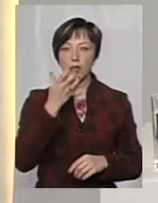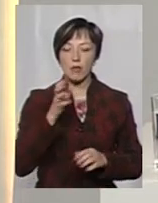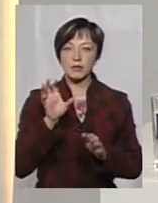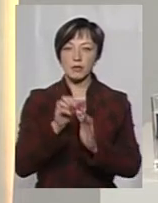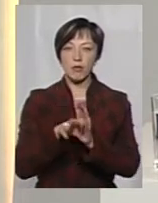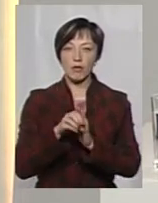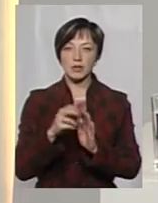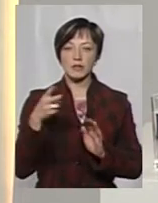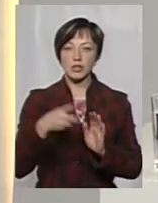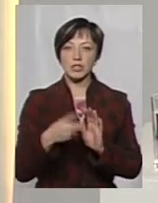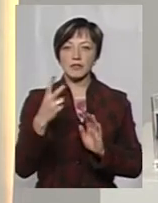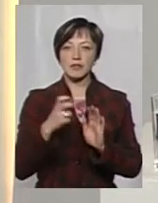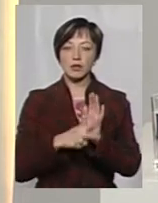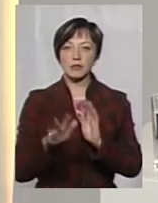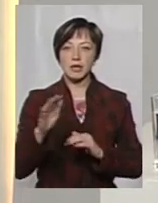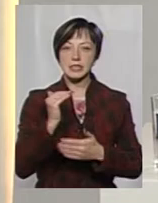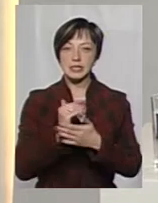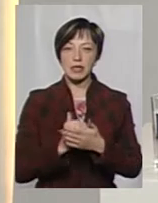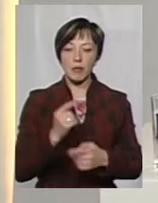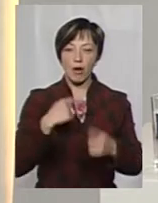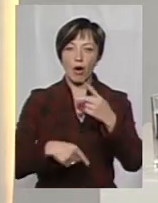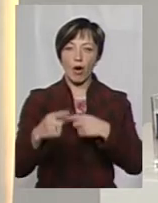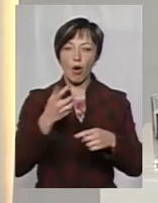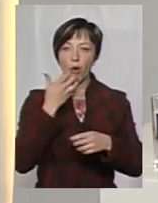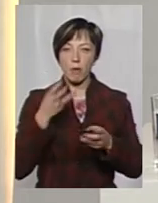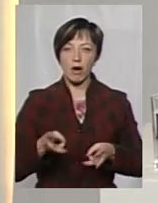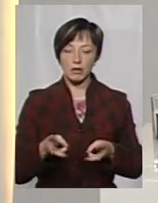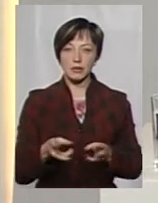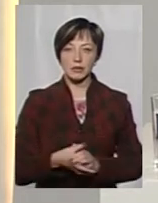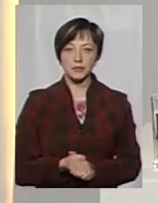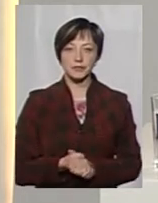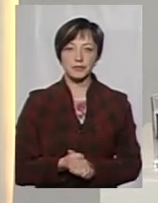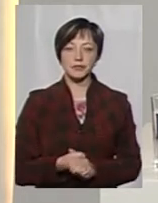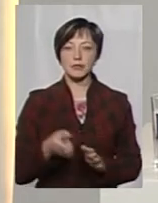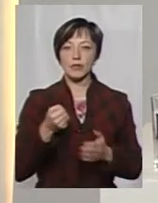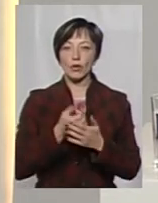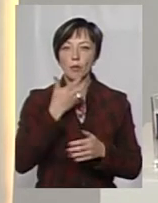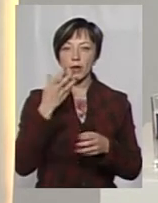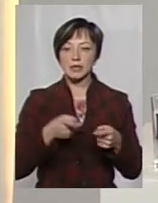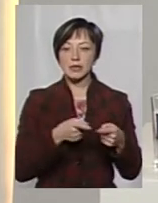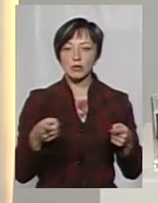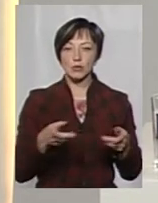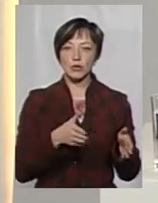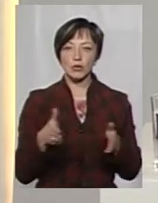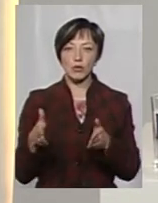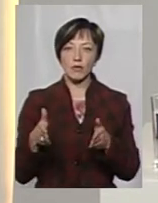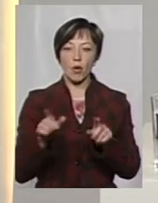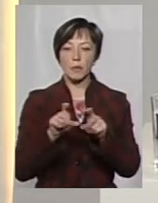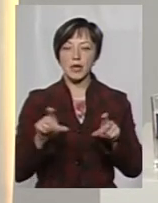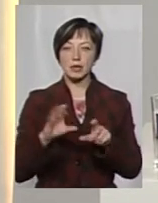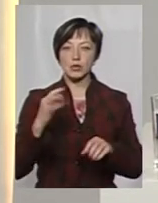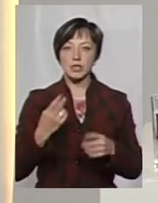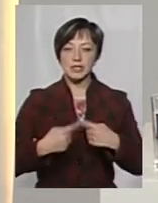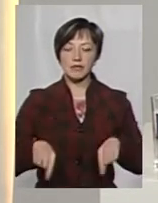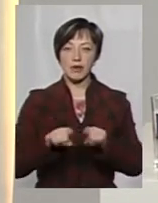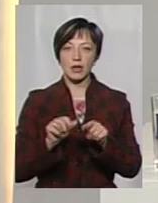систем опалення. До опаленого сезону повністю підготовлені об'єкти соціальної